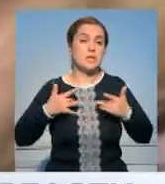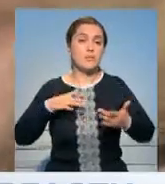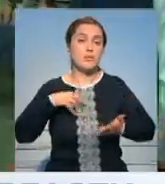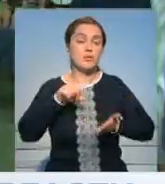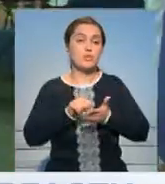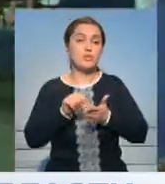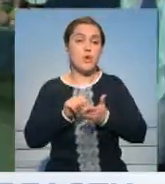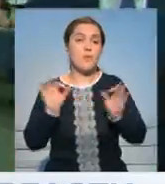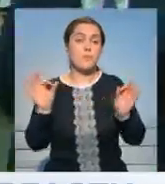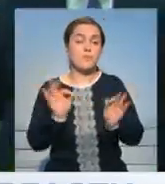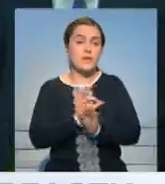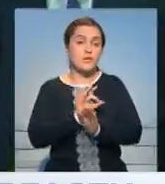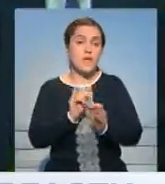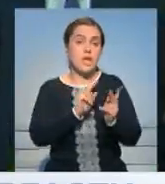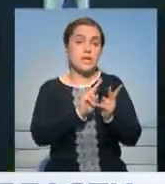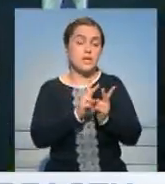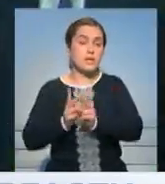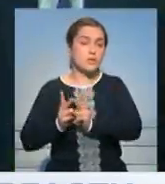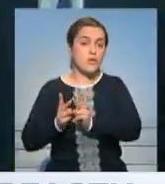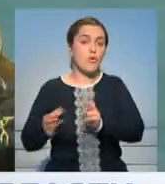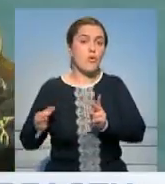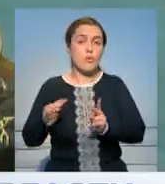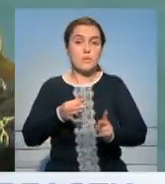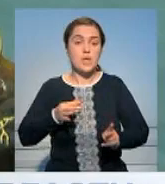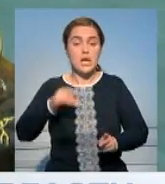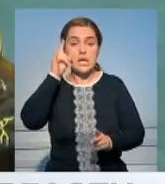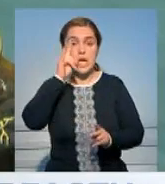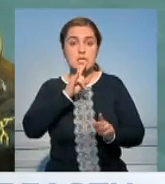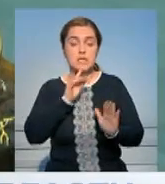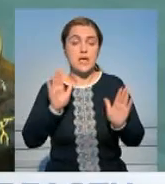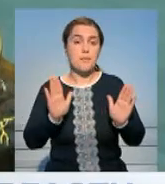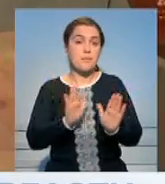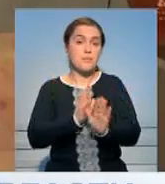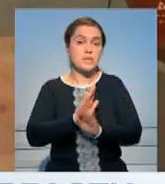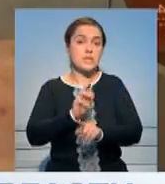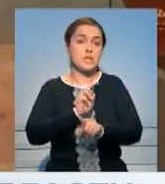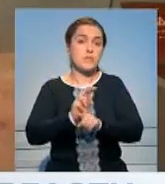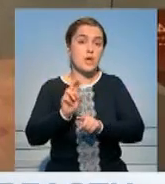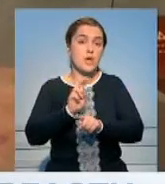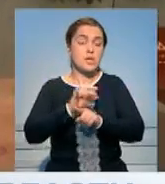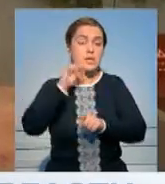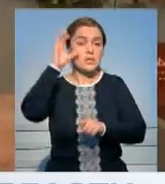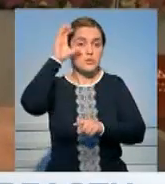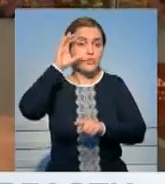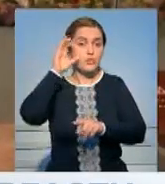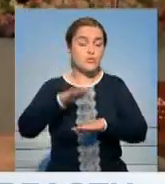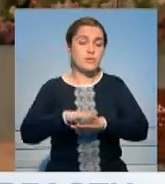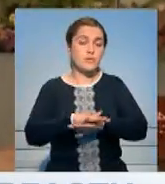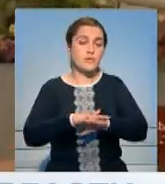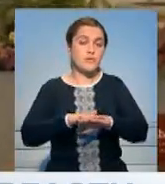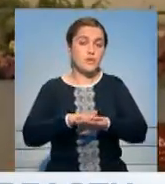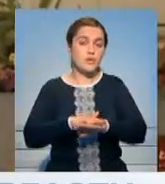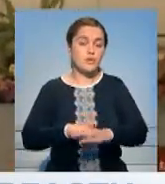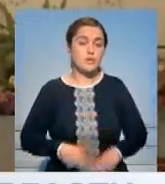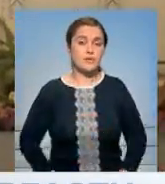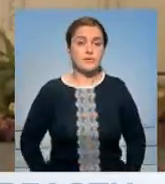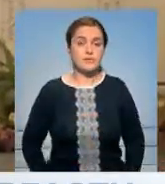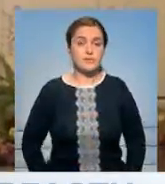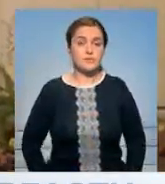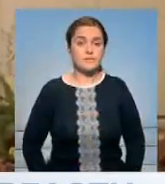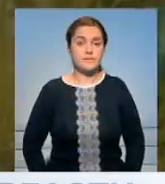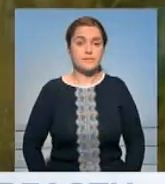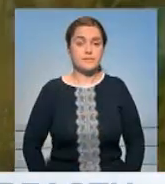талантливых певцов и танцоров области. Помимо казахских песен, артисты исполнили композиции узбекского народа.